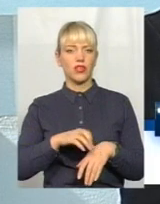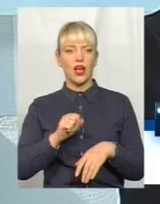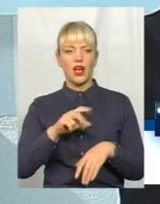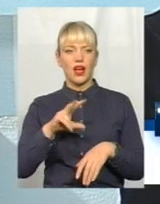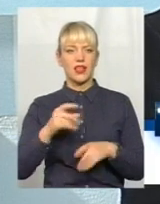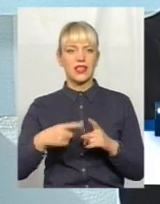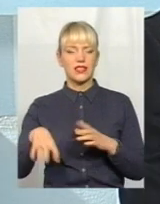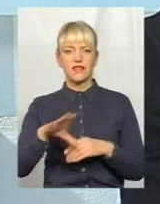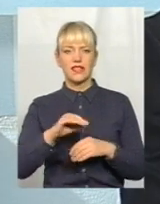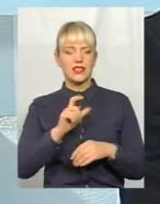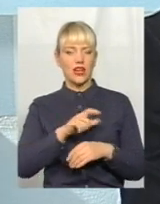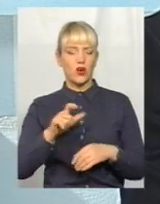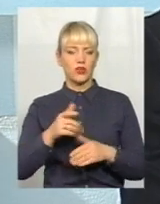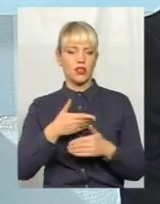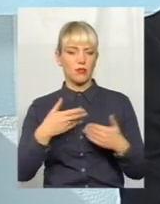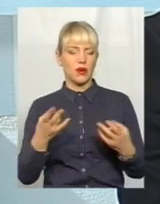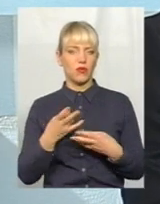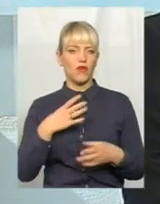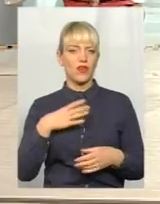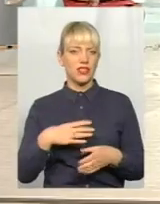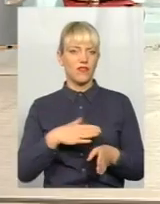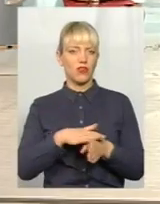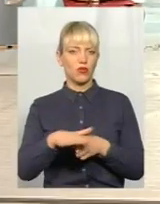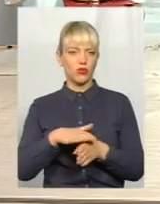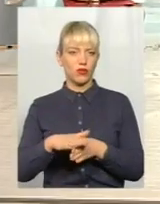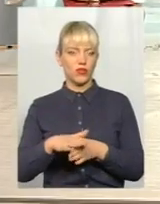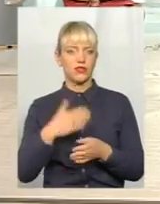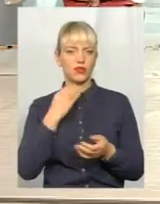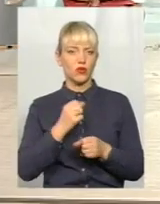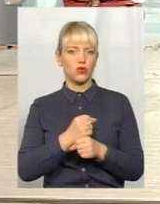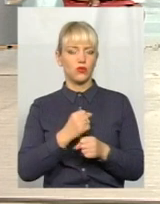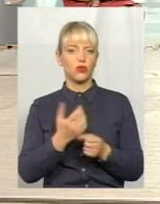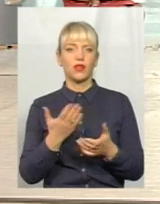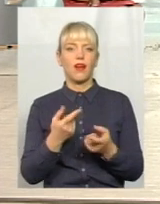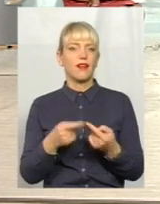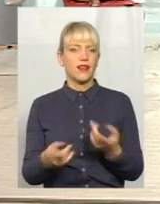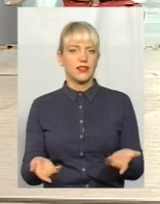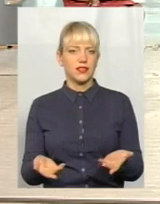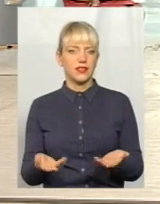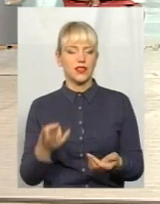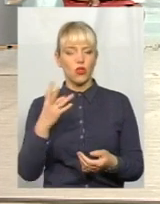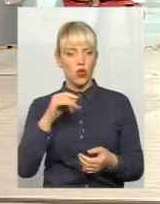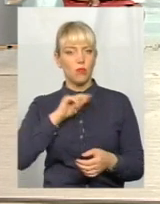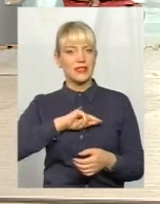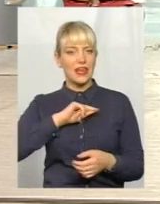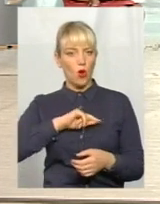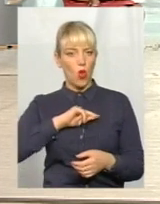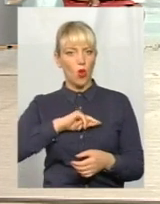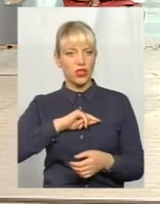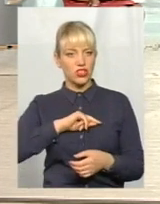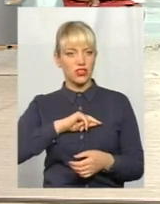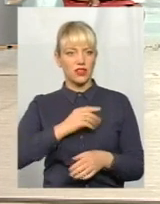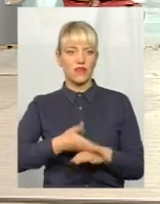це всі люди, і ми мусимо робити, і яка різниця, але психологічно, звісно,